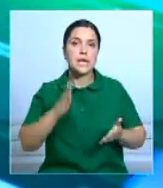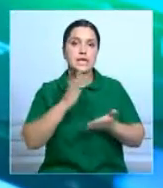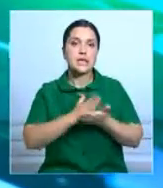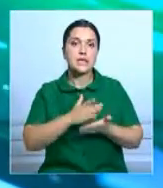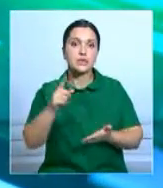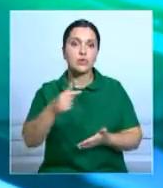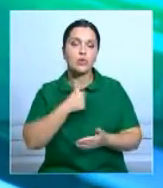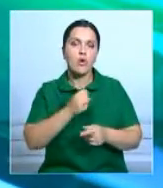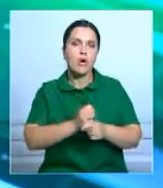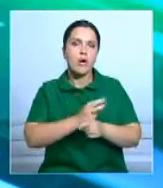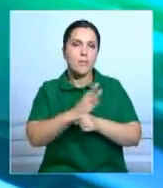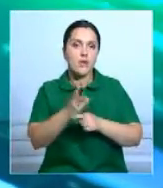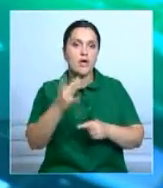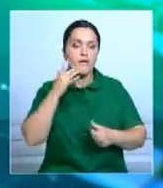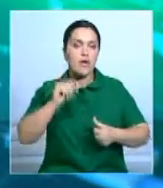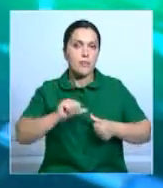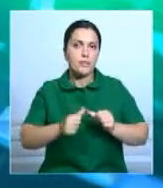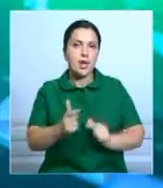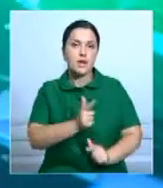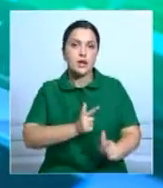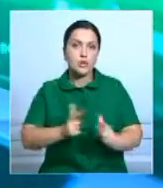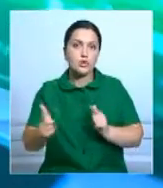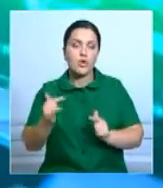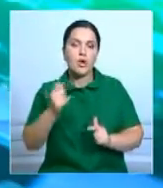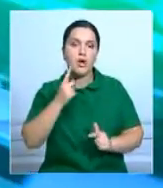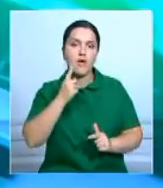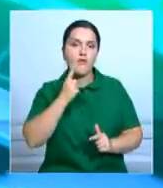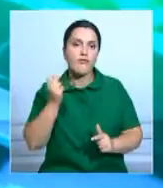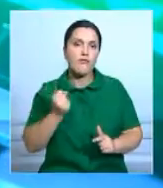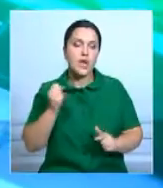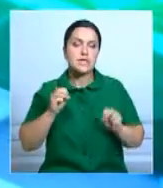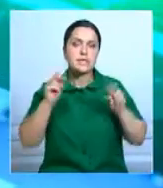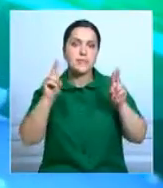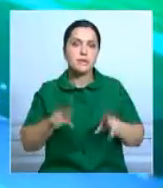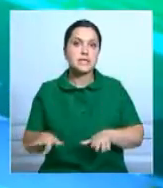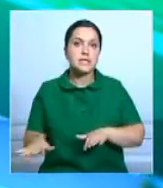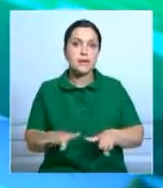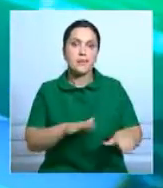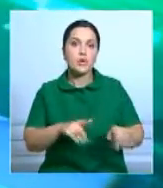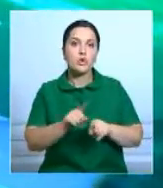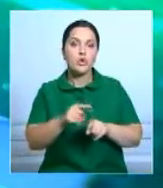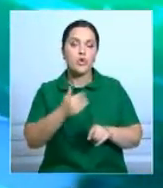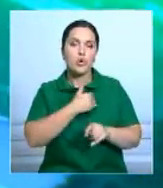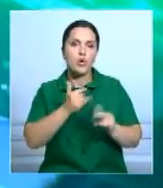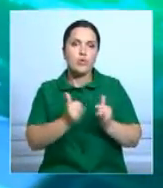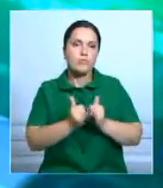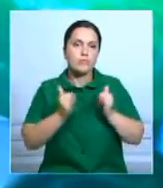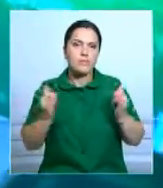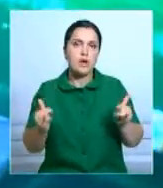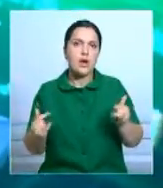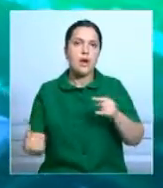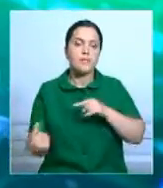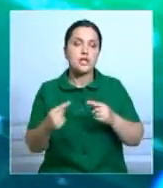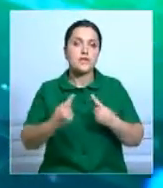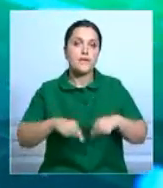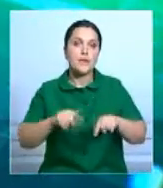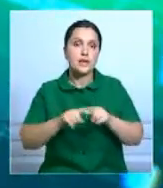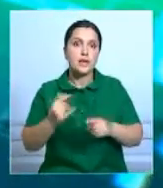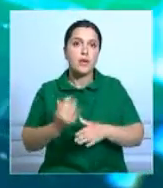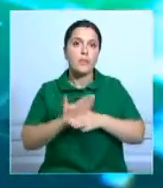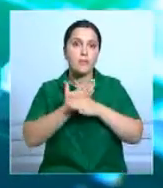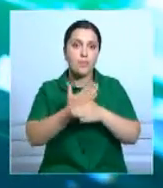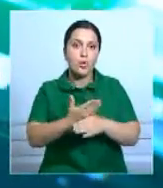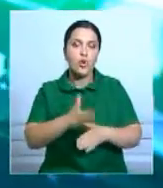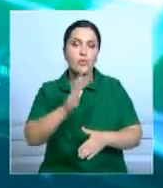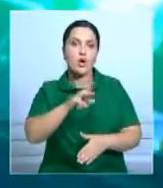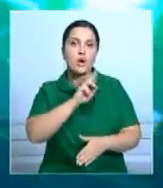Основная цель – обеспечить постоянную готовность силы и средств к проведению спецоперации. Также силовики намерены повысить межведомственное взаимодействие и отработать